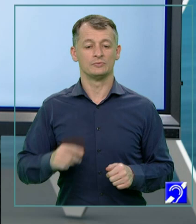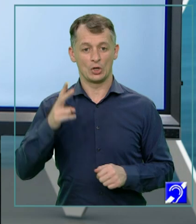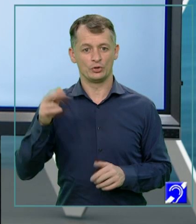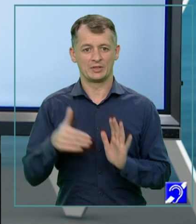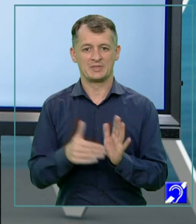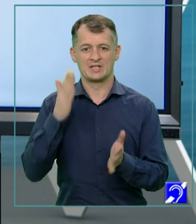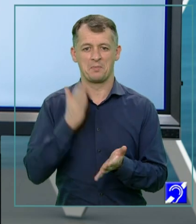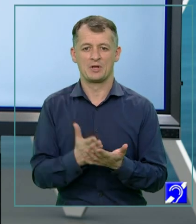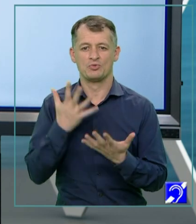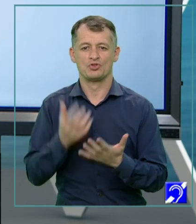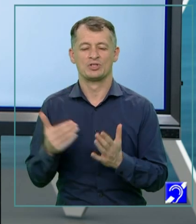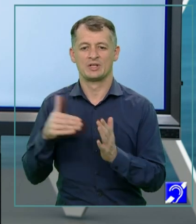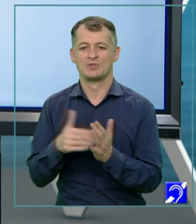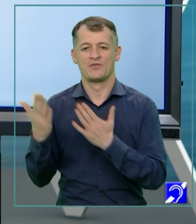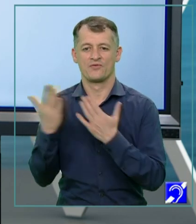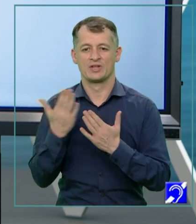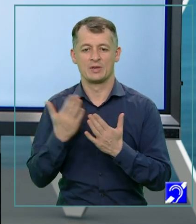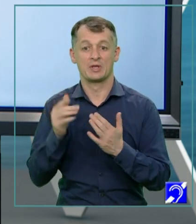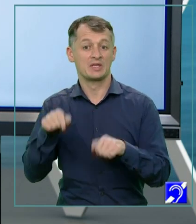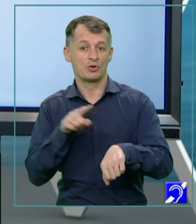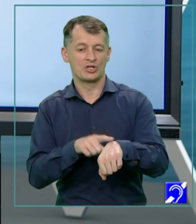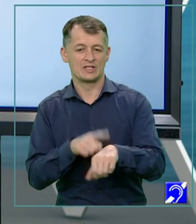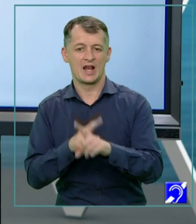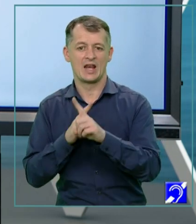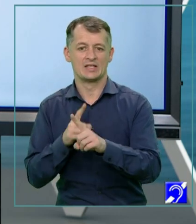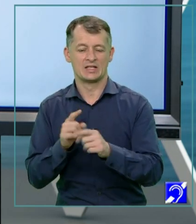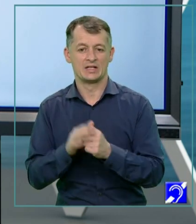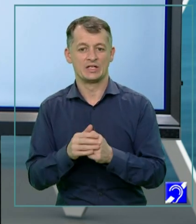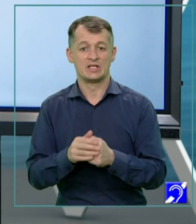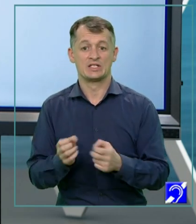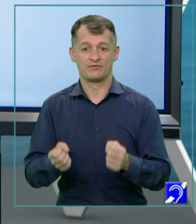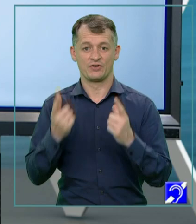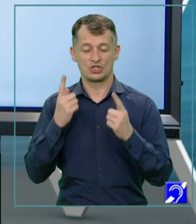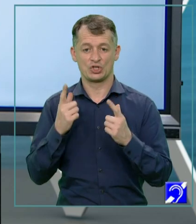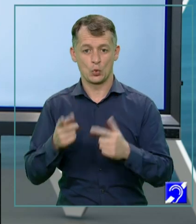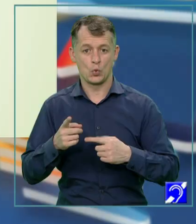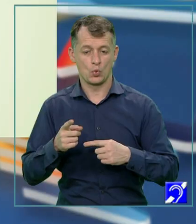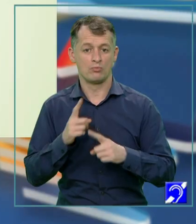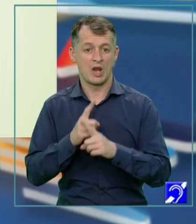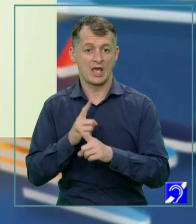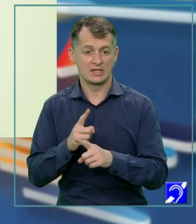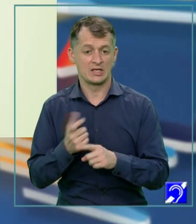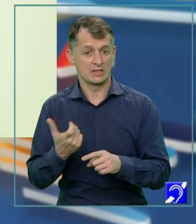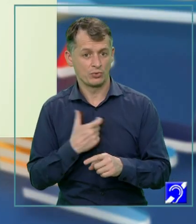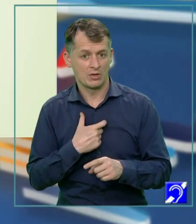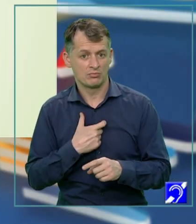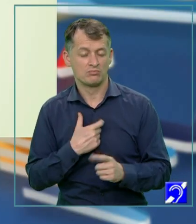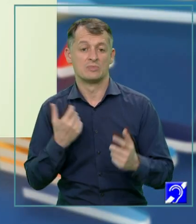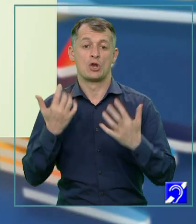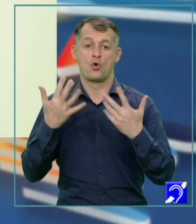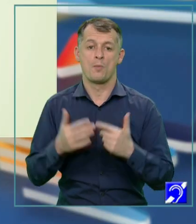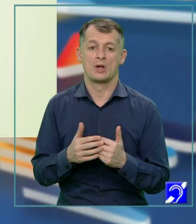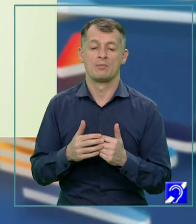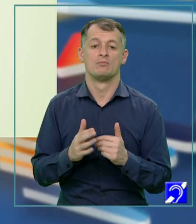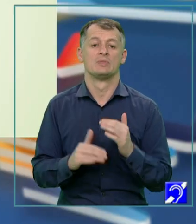trebuie să învățăm pe parcursul acestei lecții, așa încât la sfârșitul lecției să putem enumera trăsăturile și scopul unui